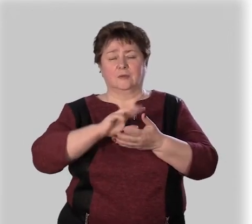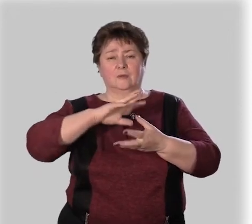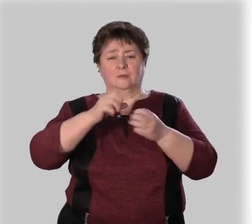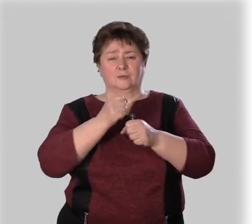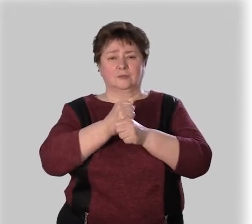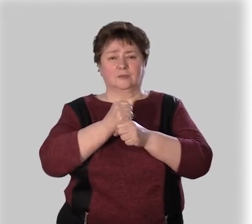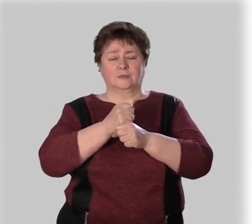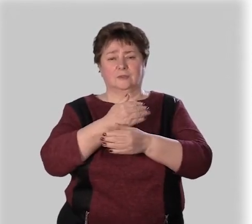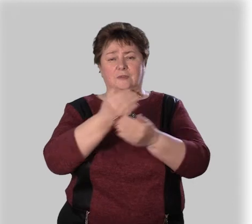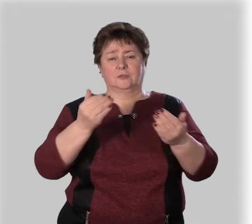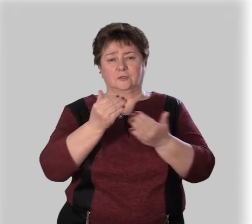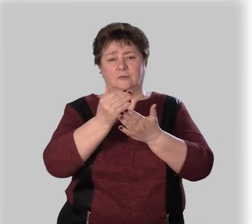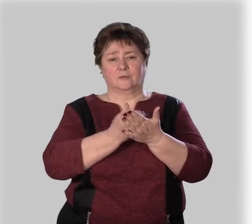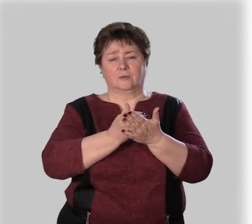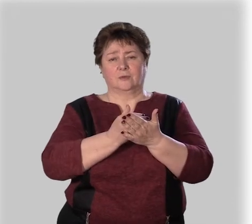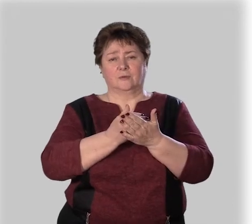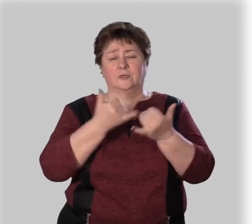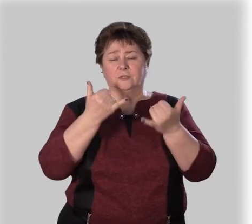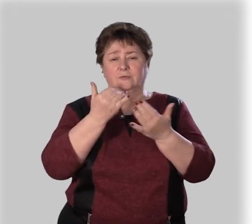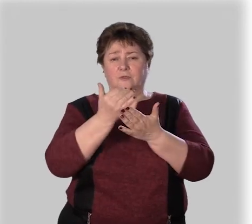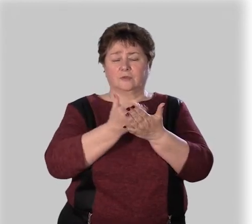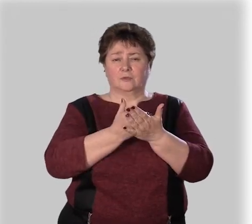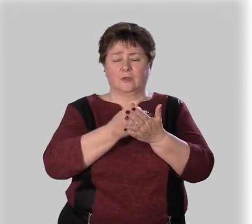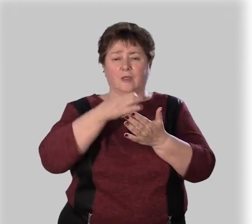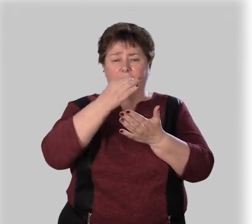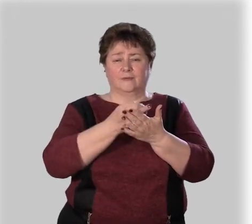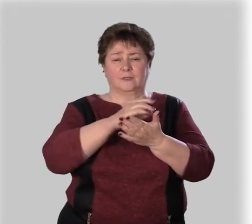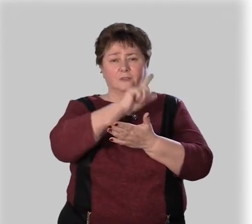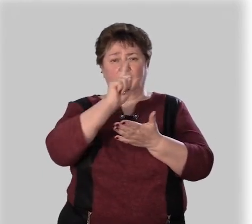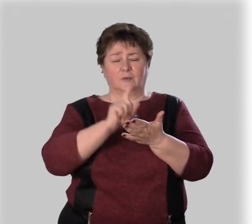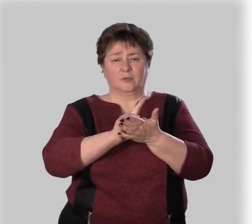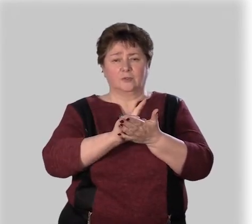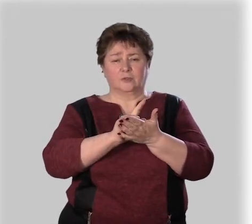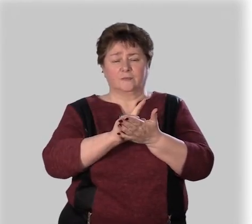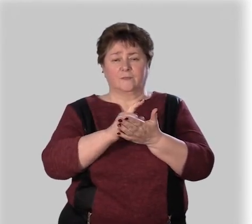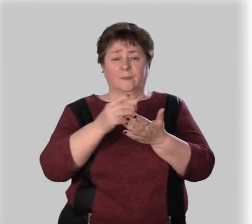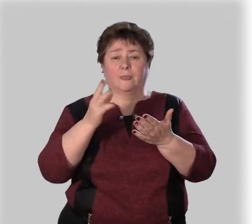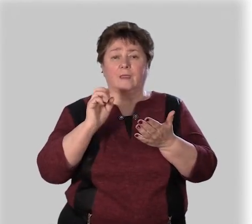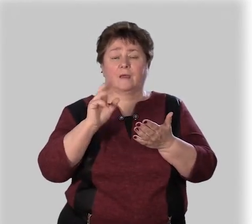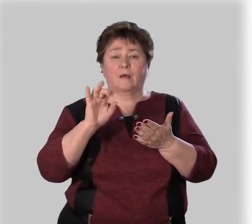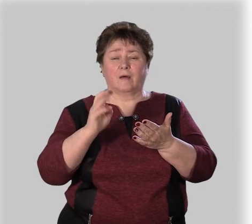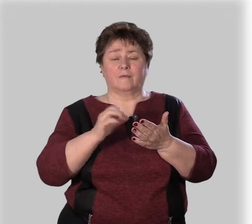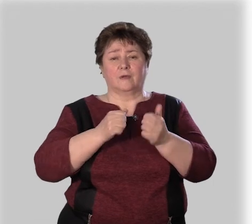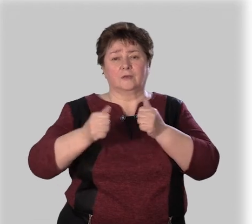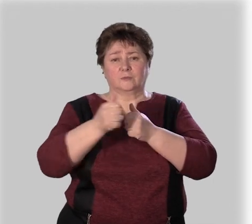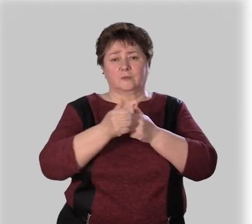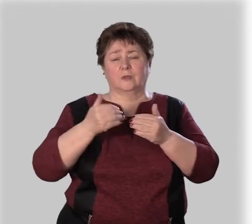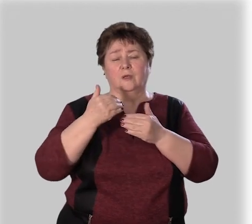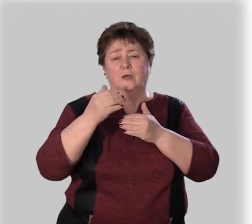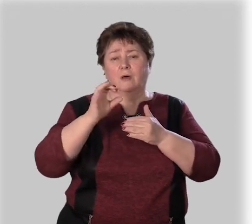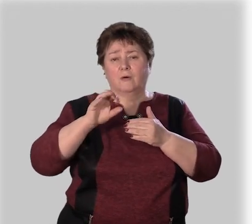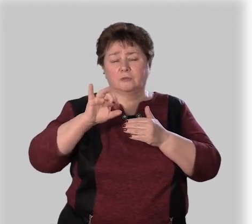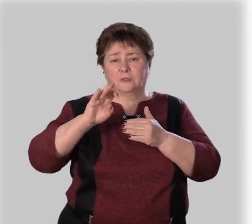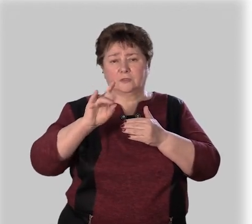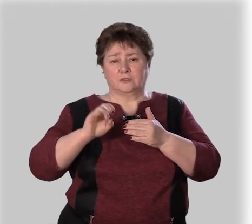Подведем итоги нашего урока Сегодня на уроке мы ответили на вопросы Каковы особенности